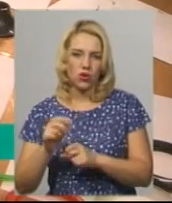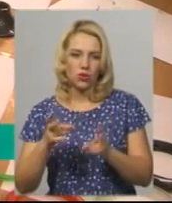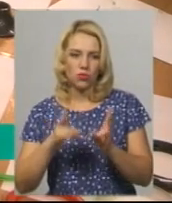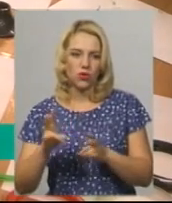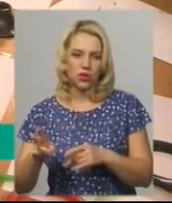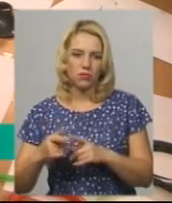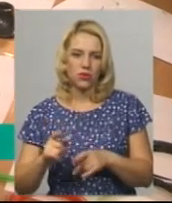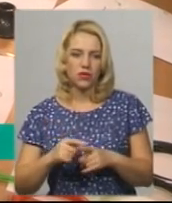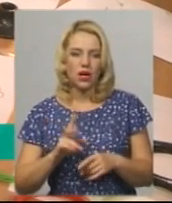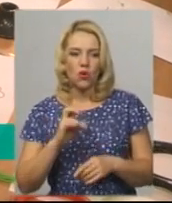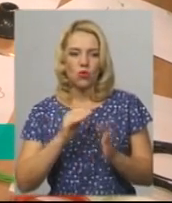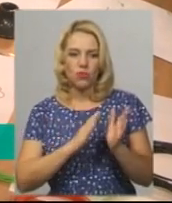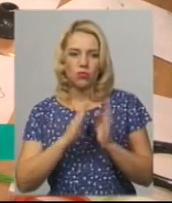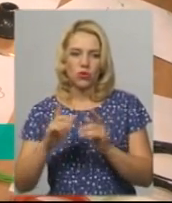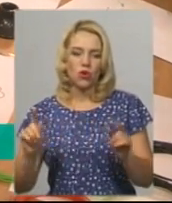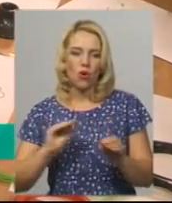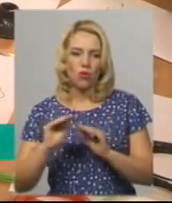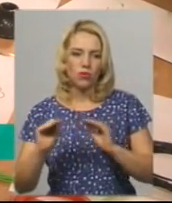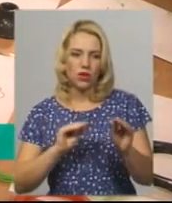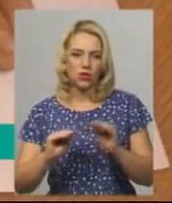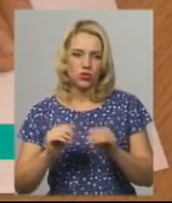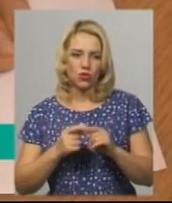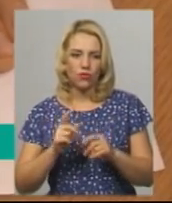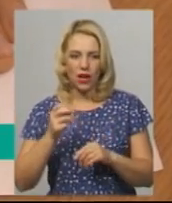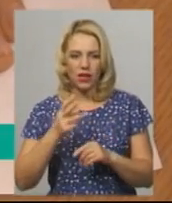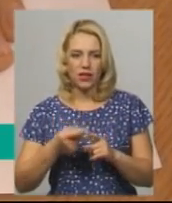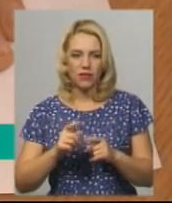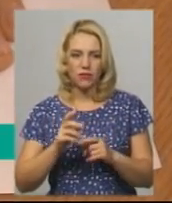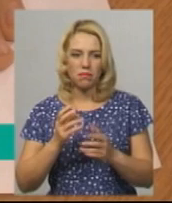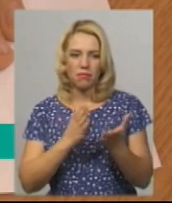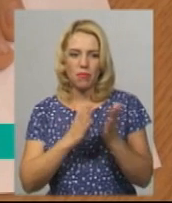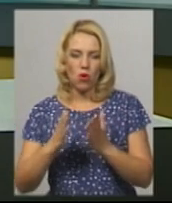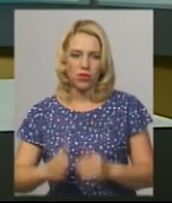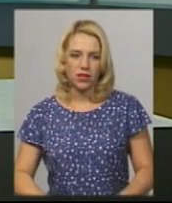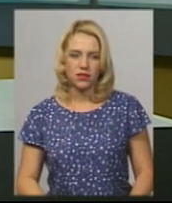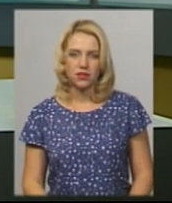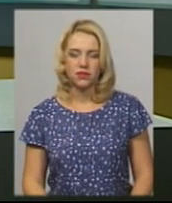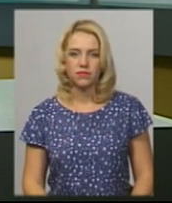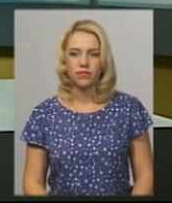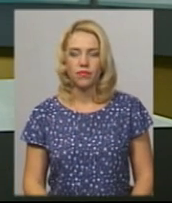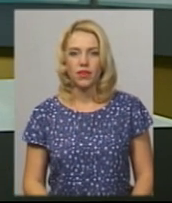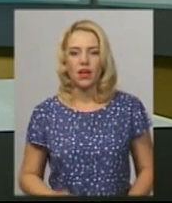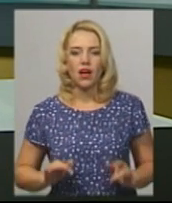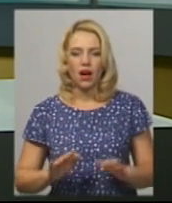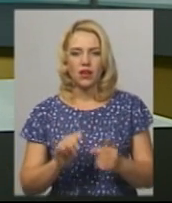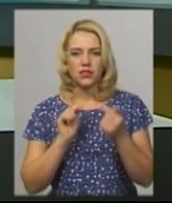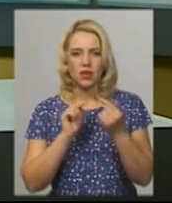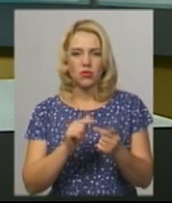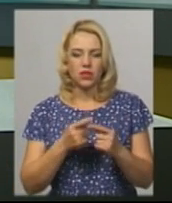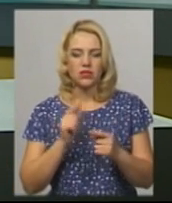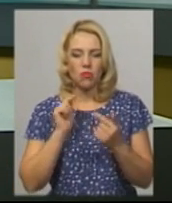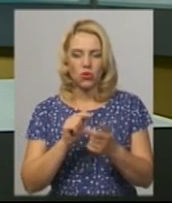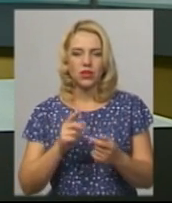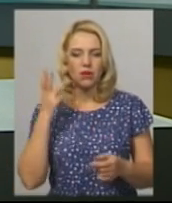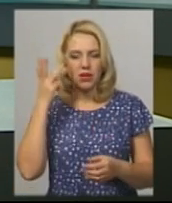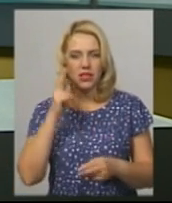-бібліотеку облаштували в Хмельницькій міській централізованій бібліотечній мережі. Акція протест проти хмельницького